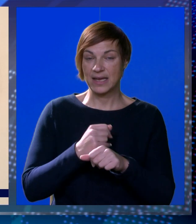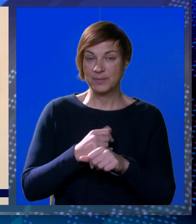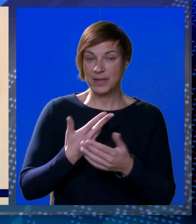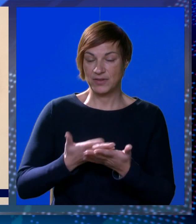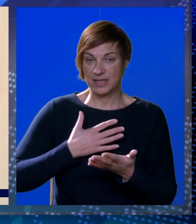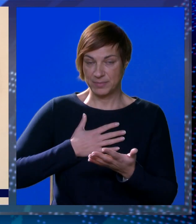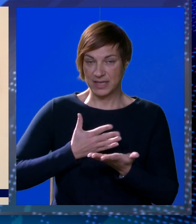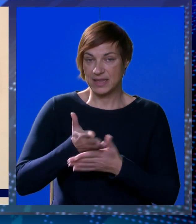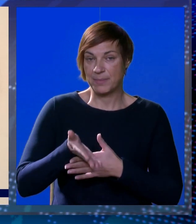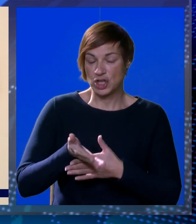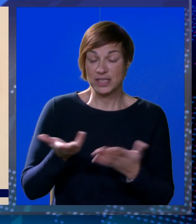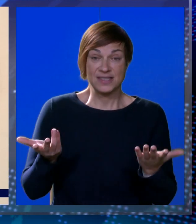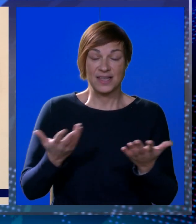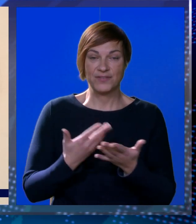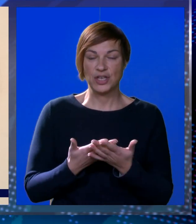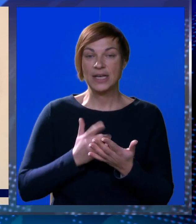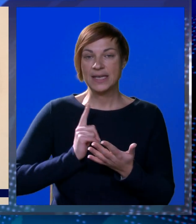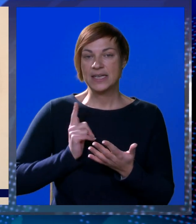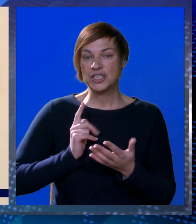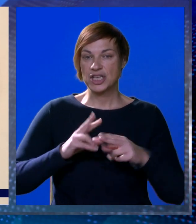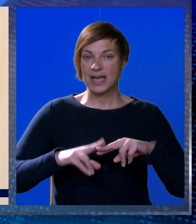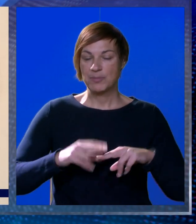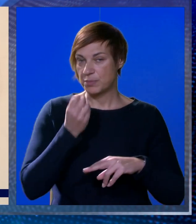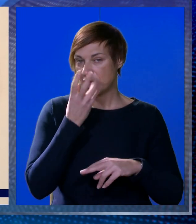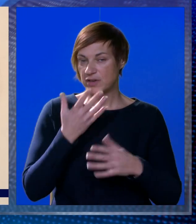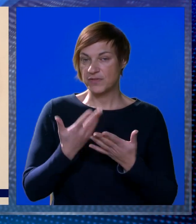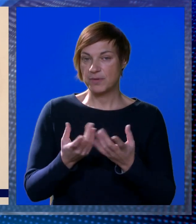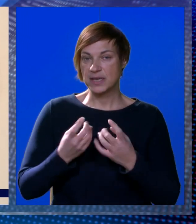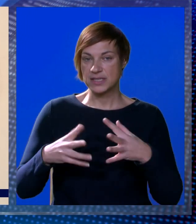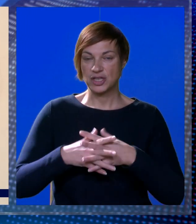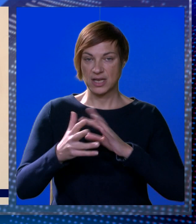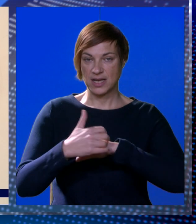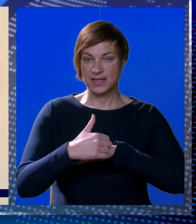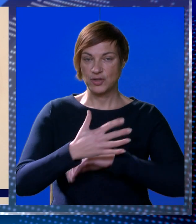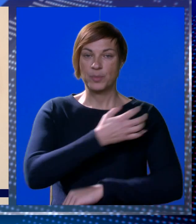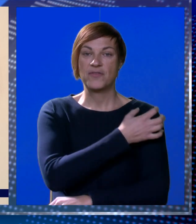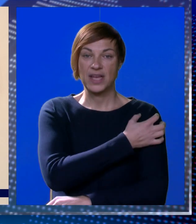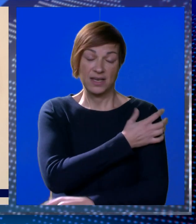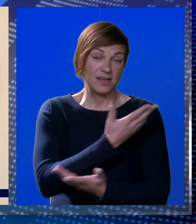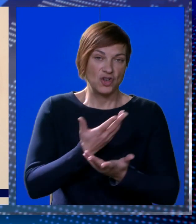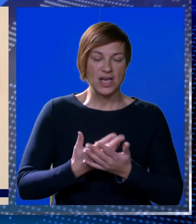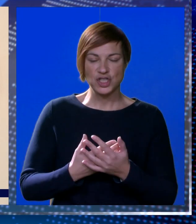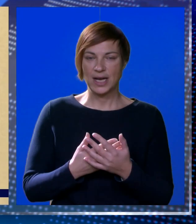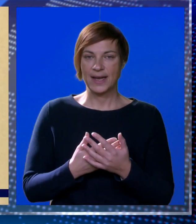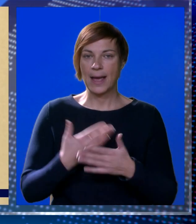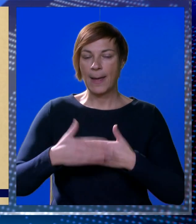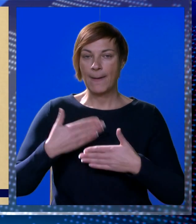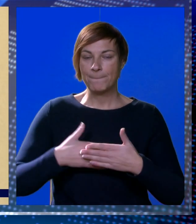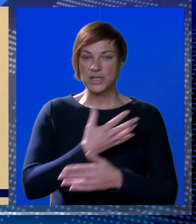grad pravio da bi grad nama to dostavio, tako da čekamo pravu informaciju od grada Dubrovnika, odnosno od gradonačelnika.